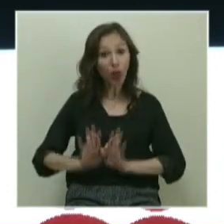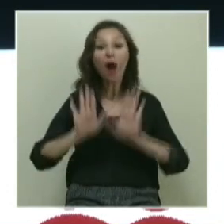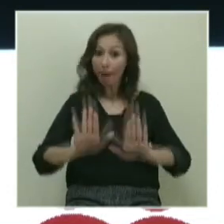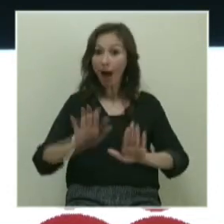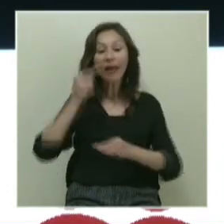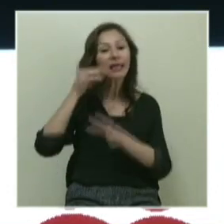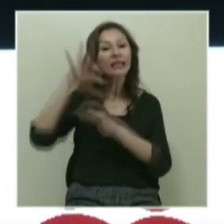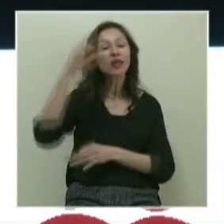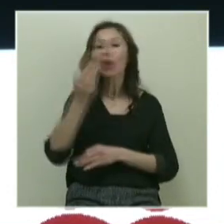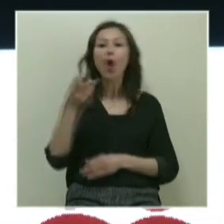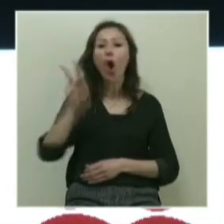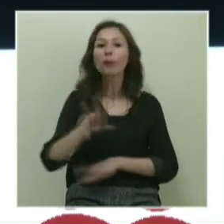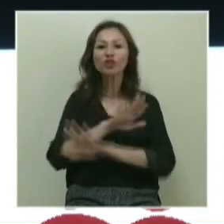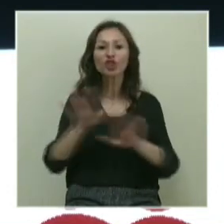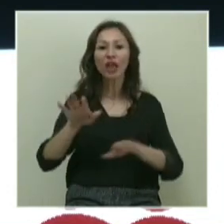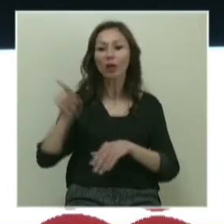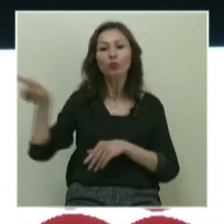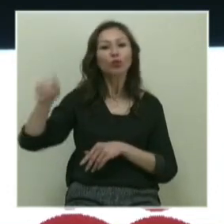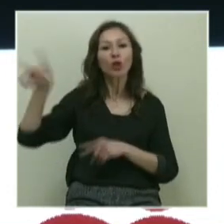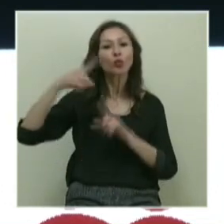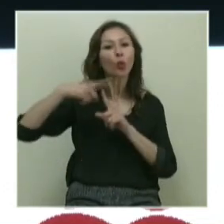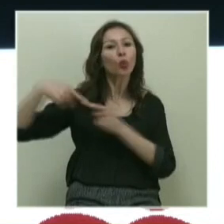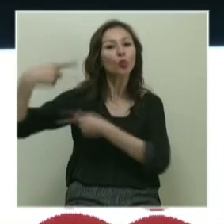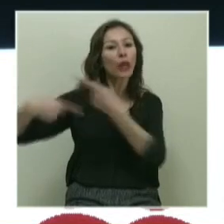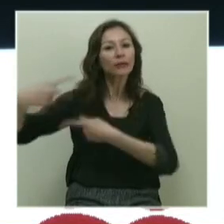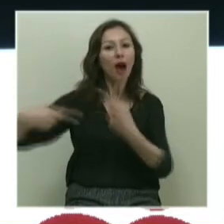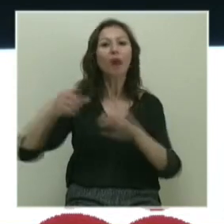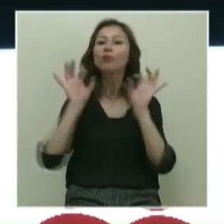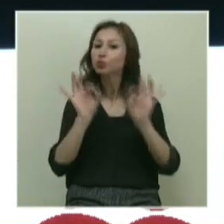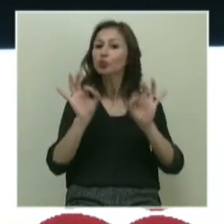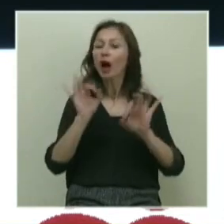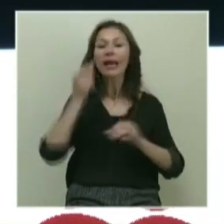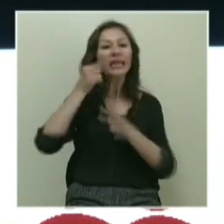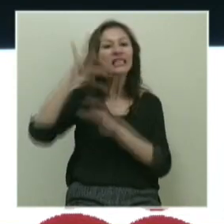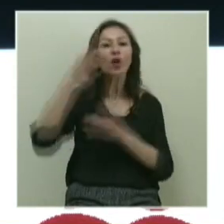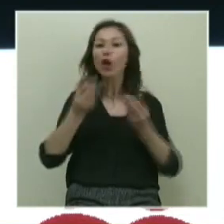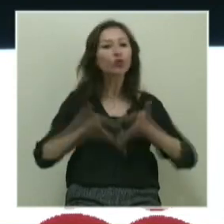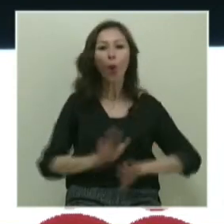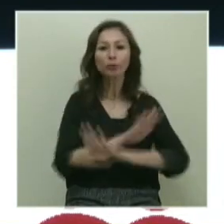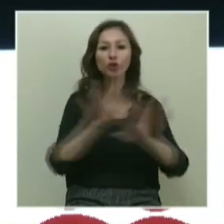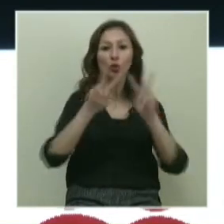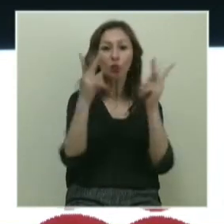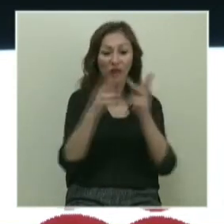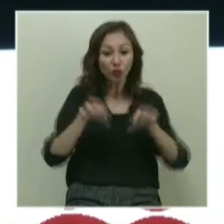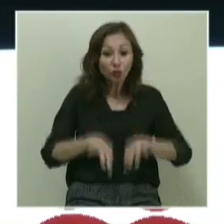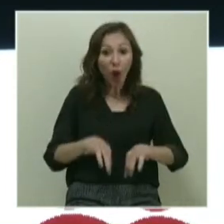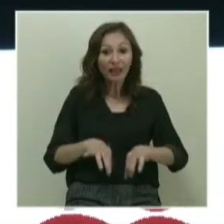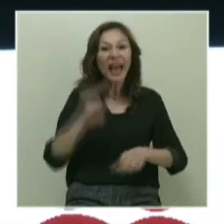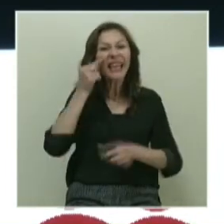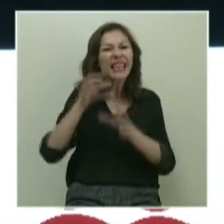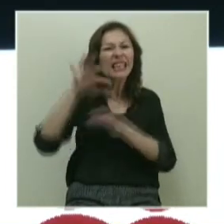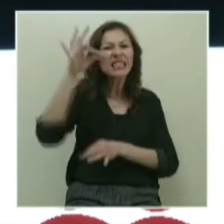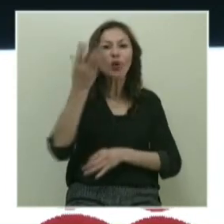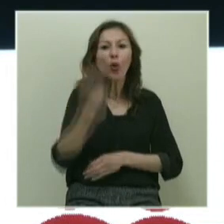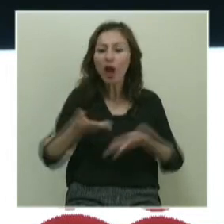ama insan olarak ölmeyecekler. Bu kuşakların torunları da büyük olasılıkla insan olarak doğmayacaklar. Dünyada şu anda insan